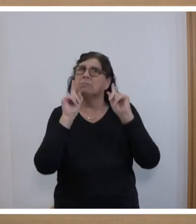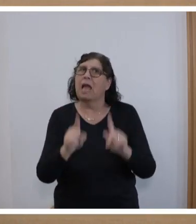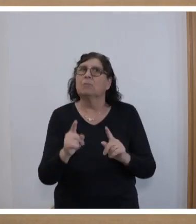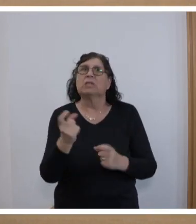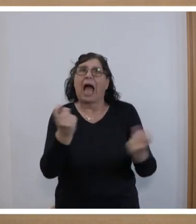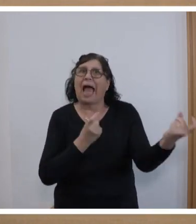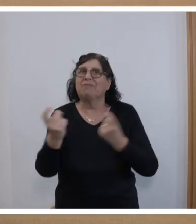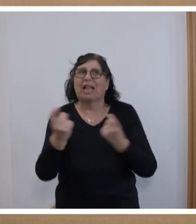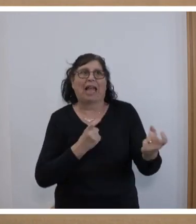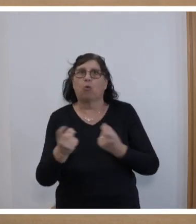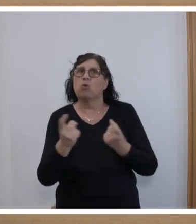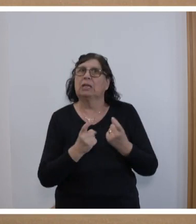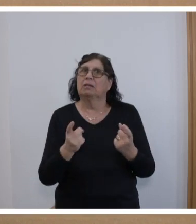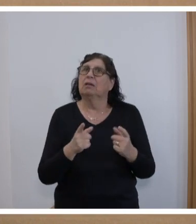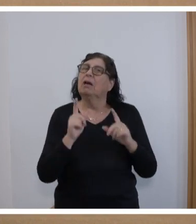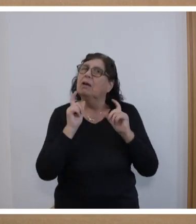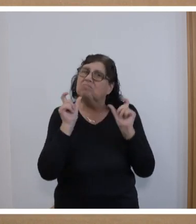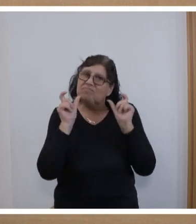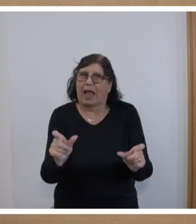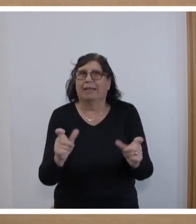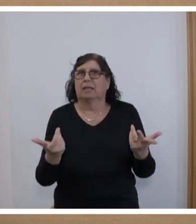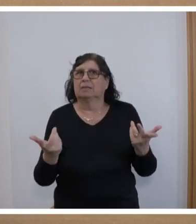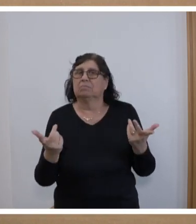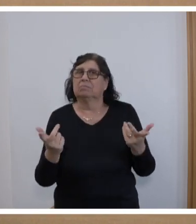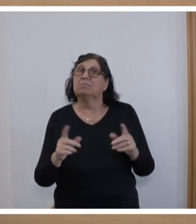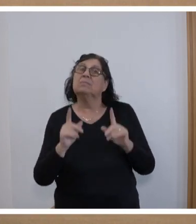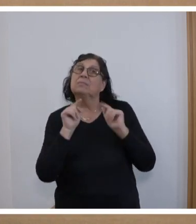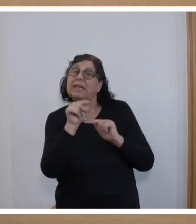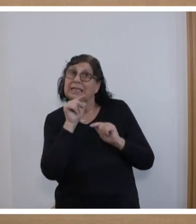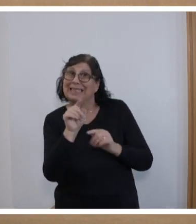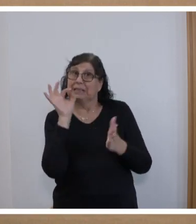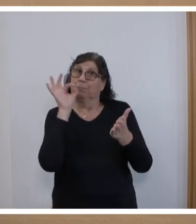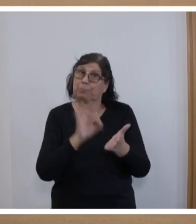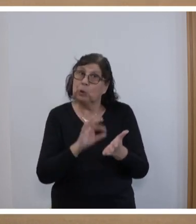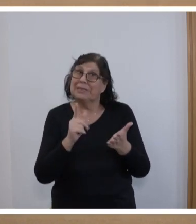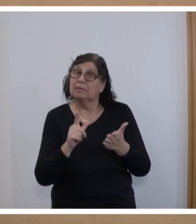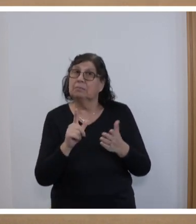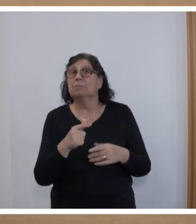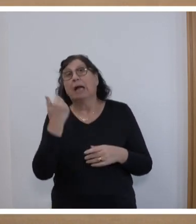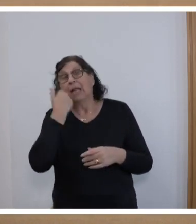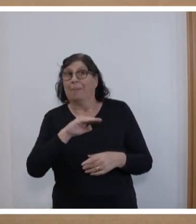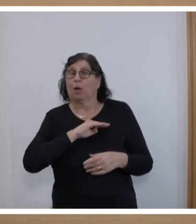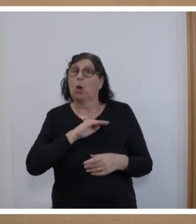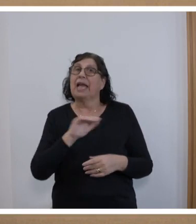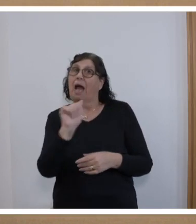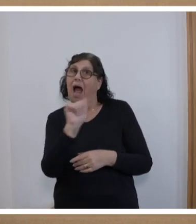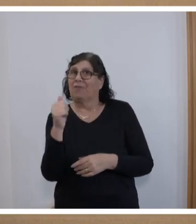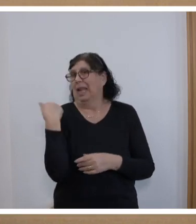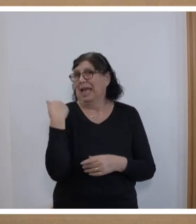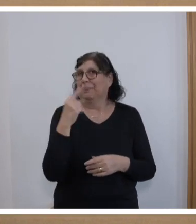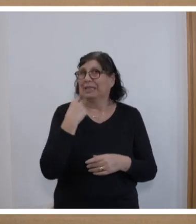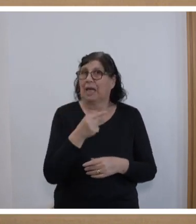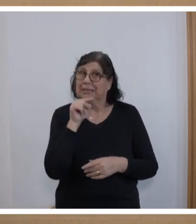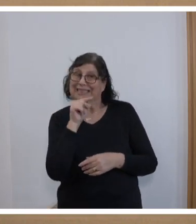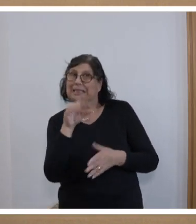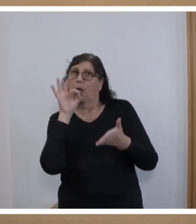Einwanderung konsequent verhindert werden. Immerhin auf diesen Punkt, lieber Kollege Ahweiler, Sie haben es angesprochen, immerhin auf